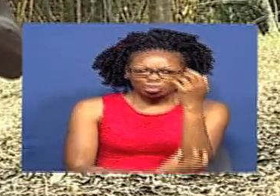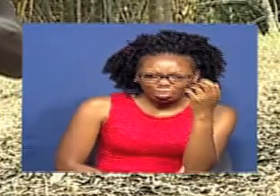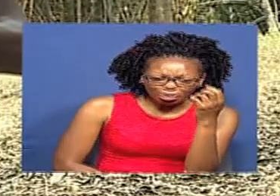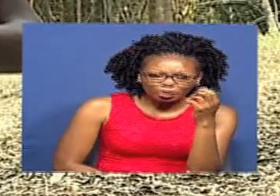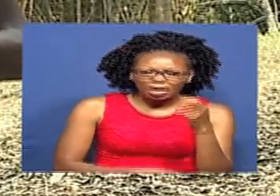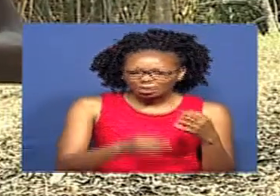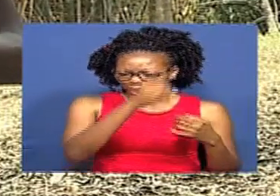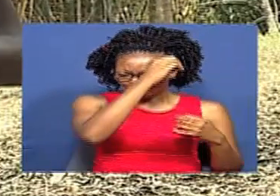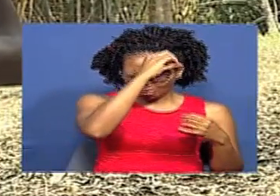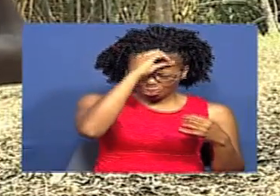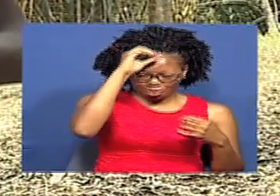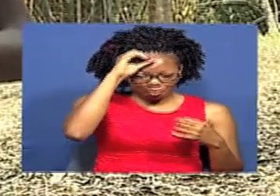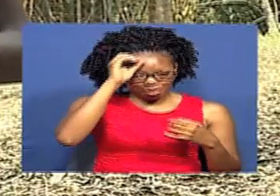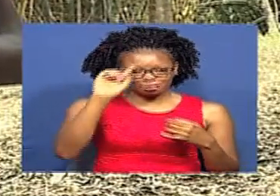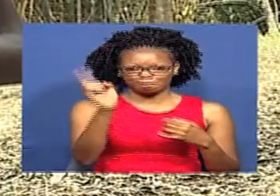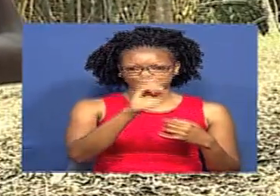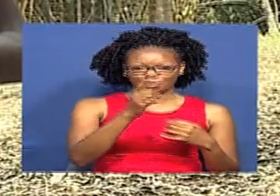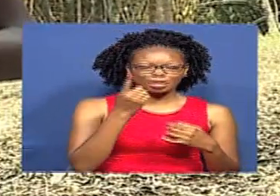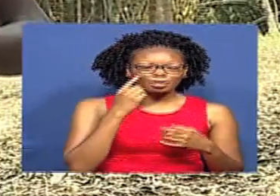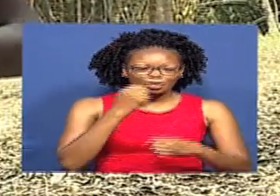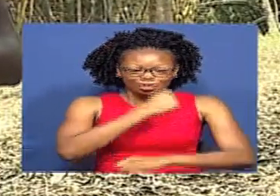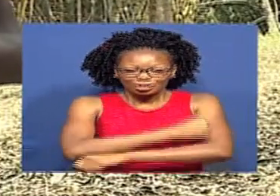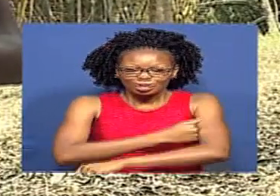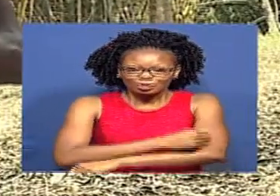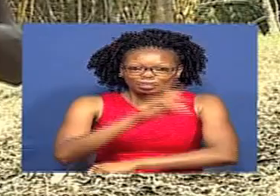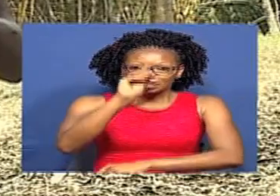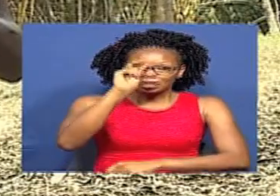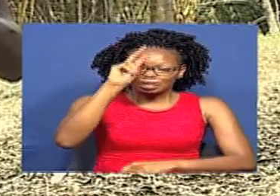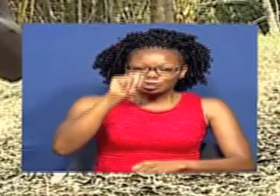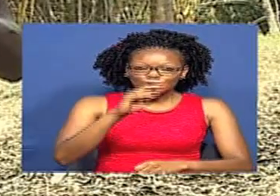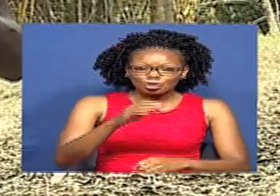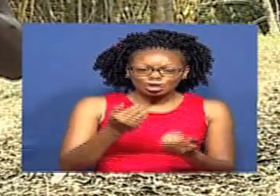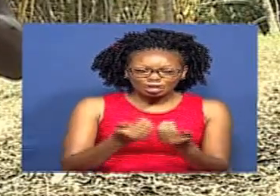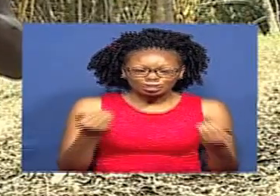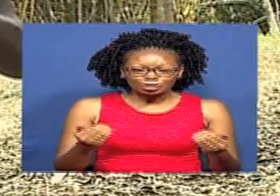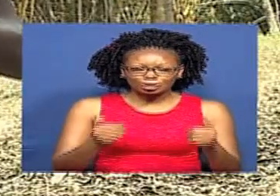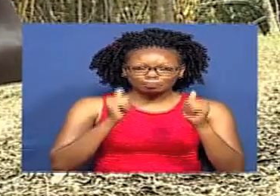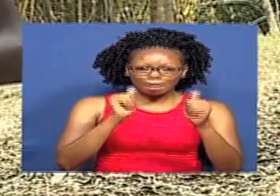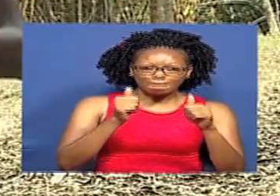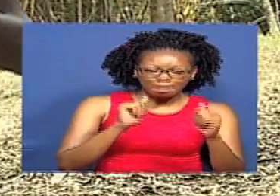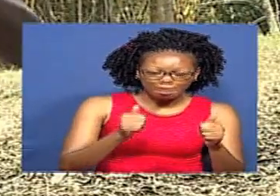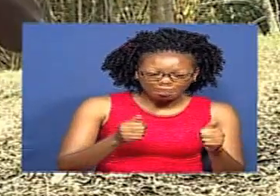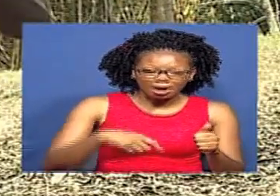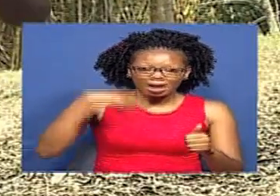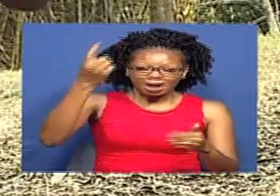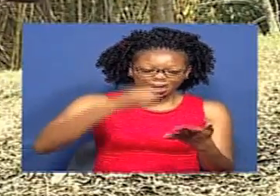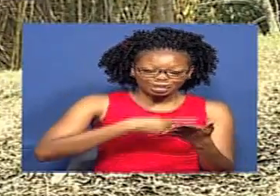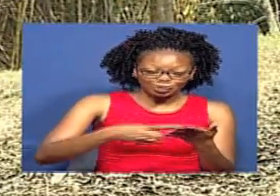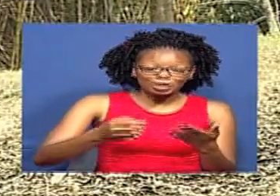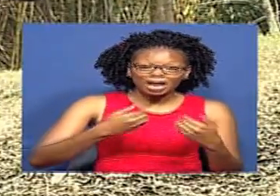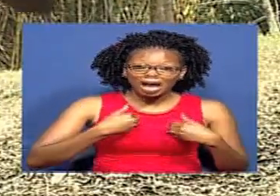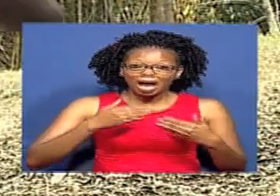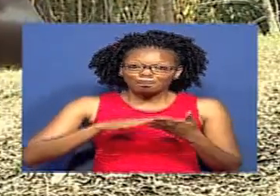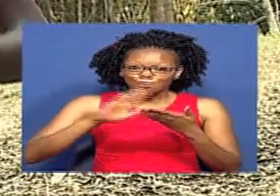Au Mjinga Mbumbumbu Mejionia Katika Shule Ya Dom Orion Ni ayo Tuloku Andalia Kwa leo Lakini Usikose Kuyunga Nasi